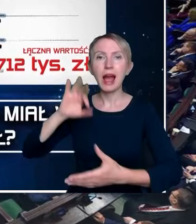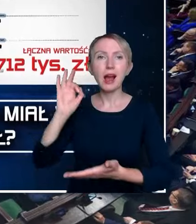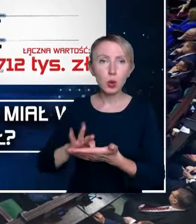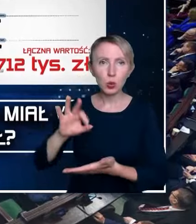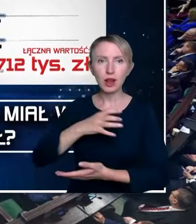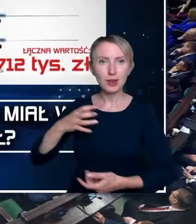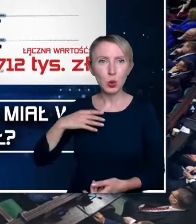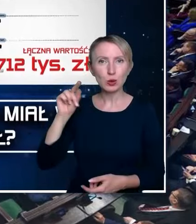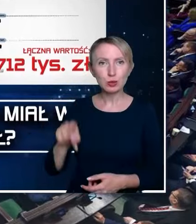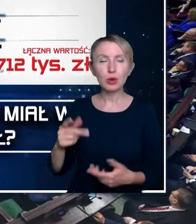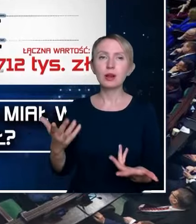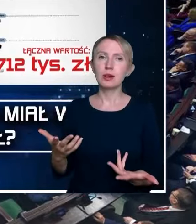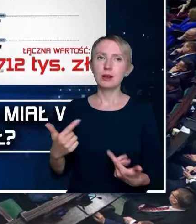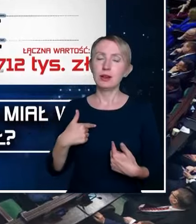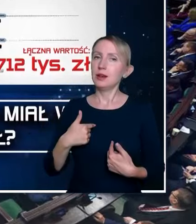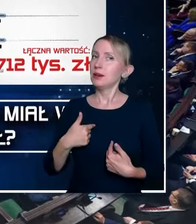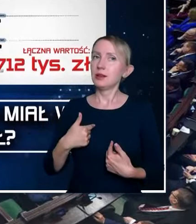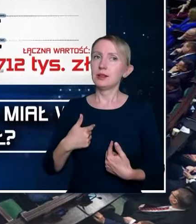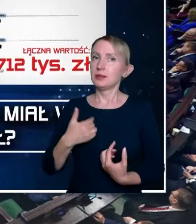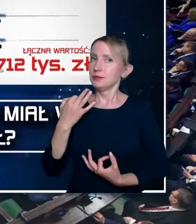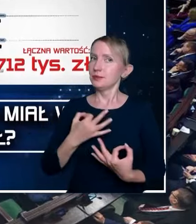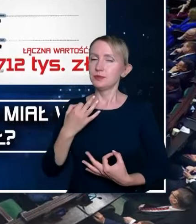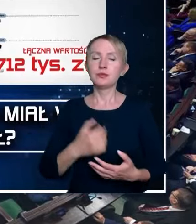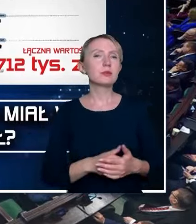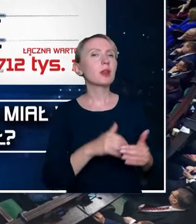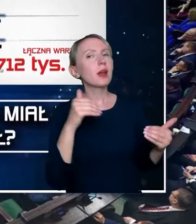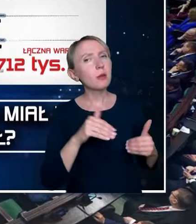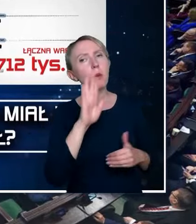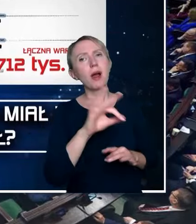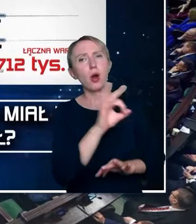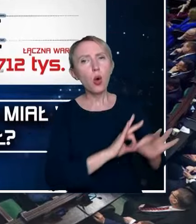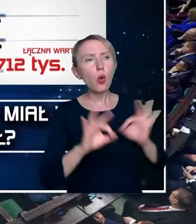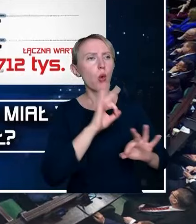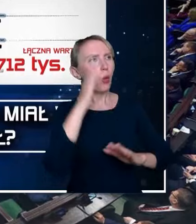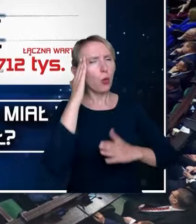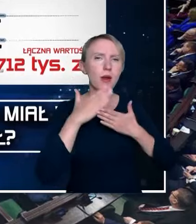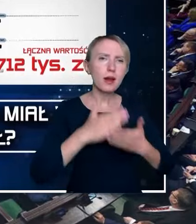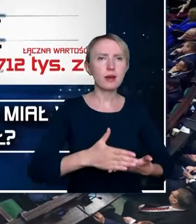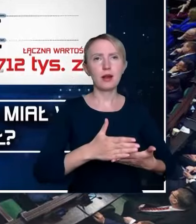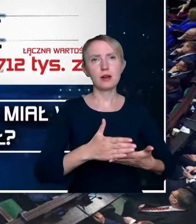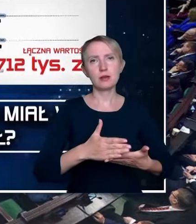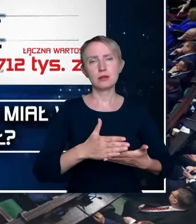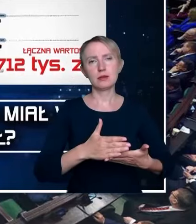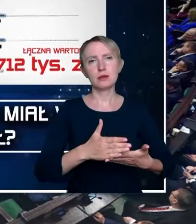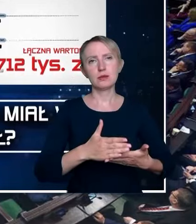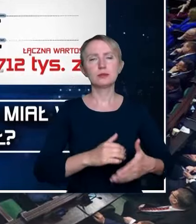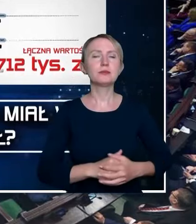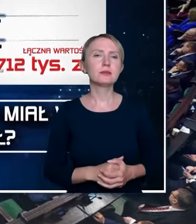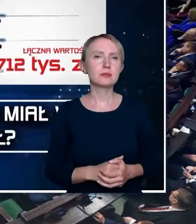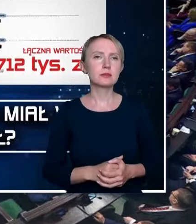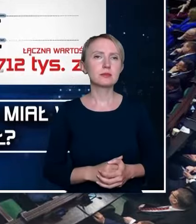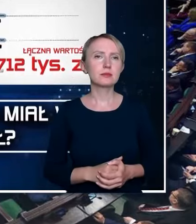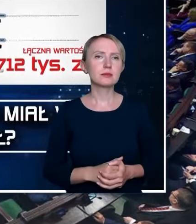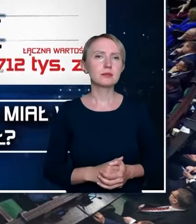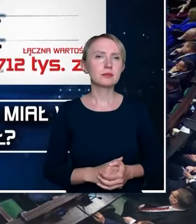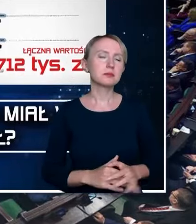gospodarki, dobudzi to moje olbrzymie wartości. A może jest po prostu oszczędny, zaradny i potrafi skutecznie